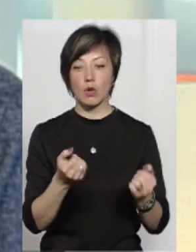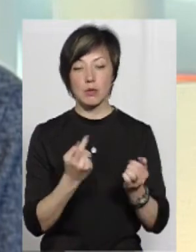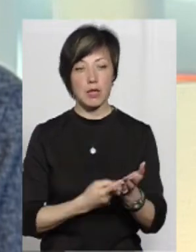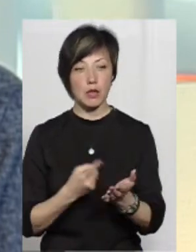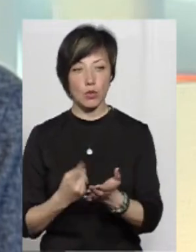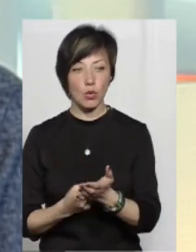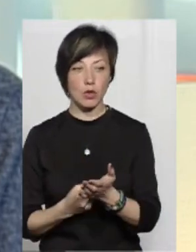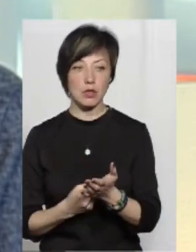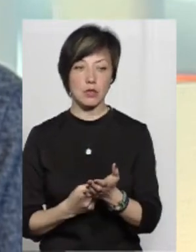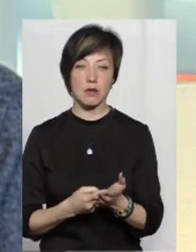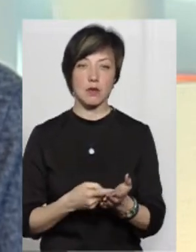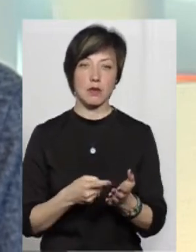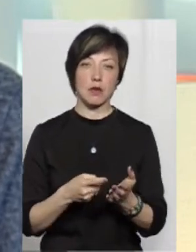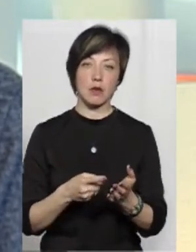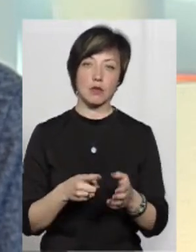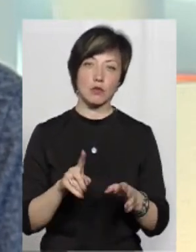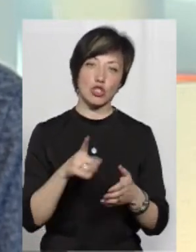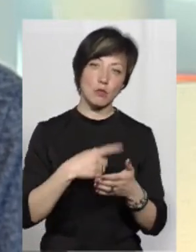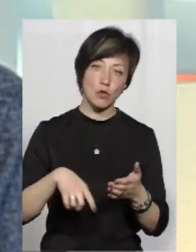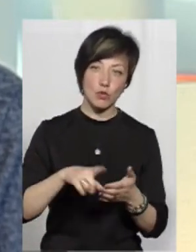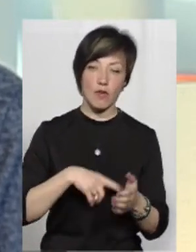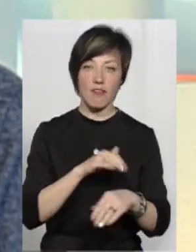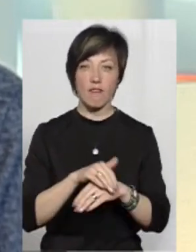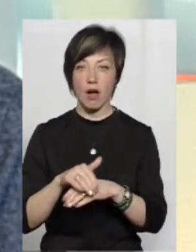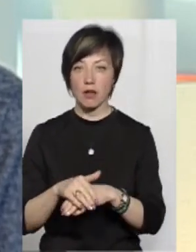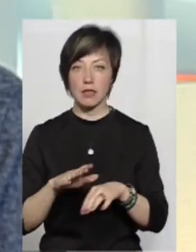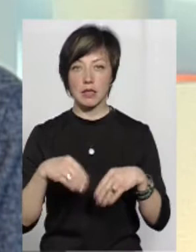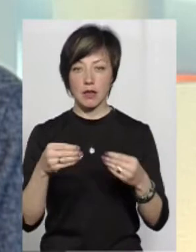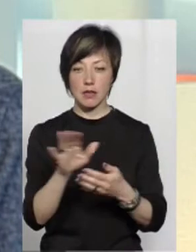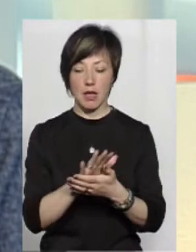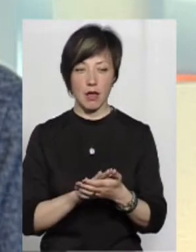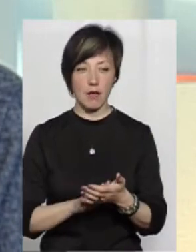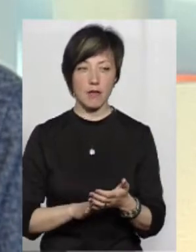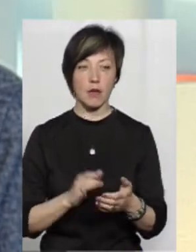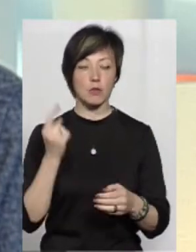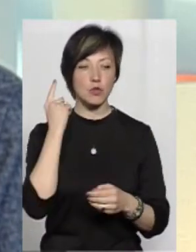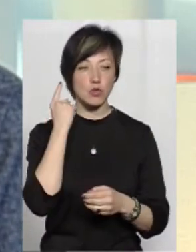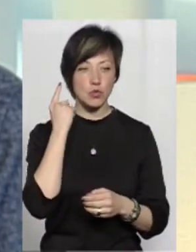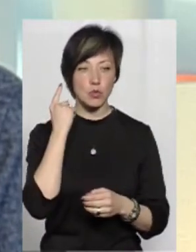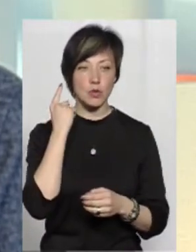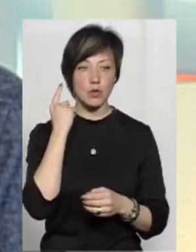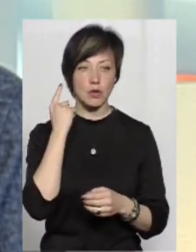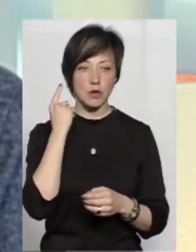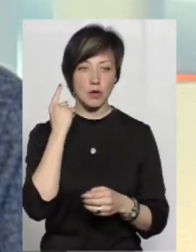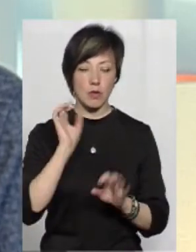доказів, підтвердження чи то спростування фактів, які викладені в заяві. Тобто, ми навіть чули в